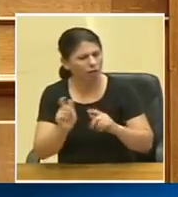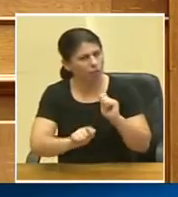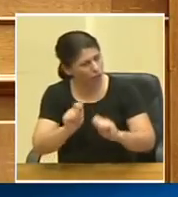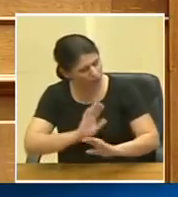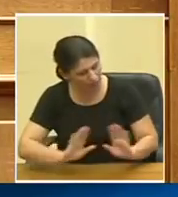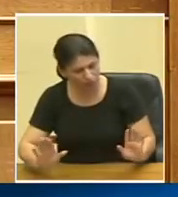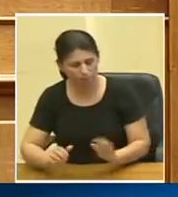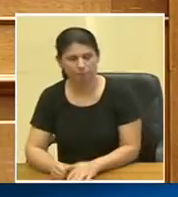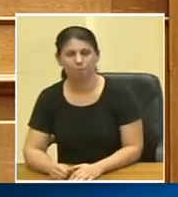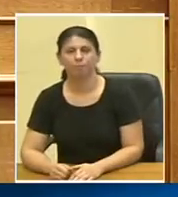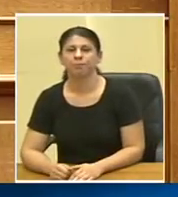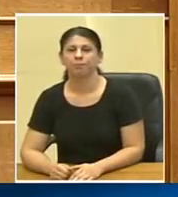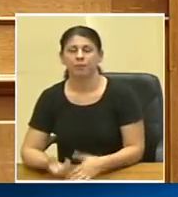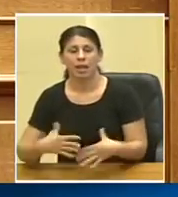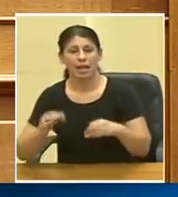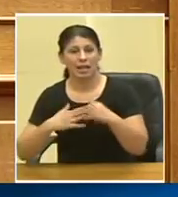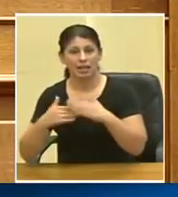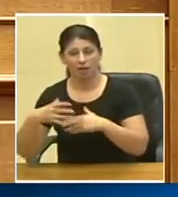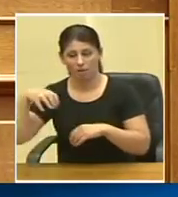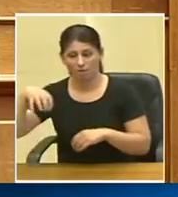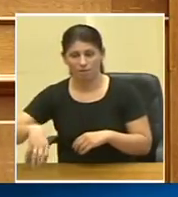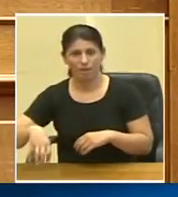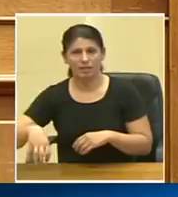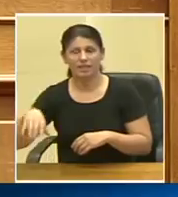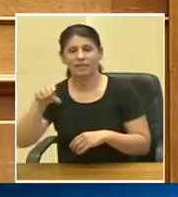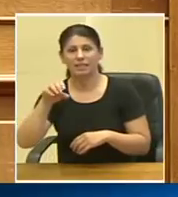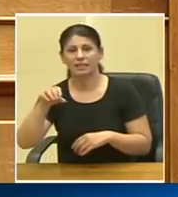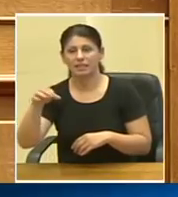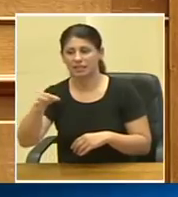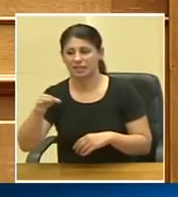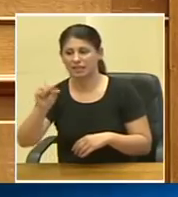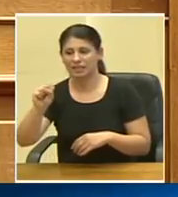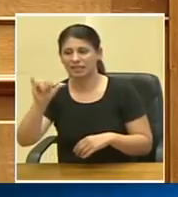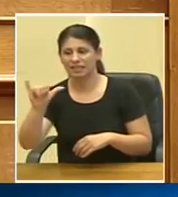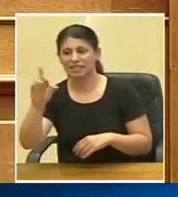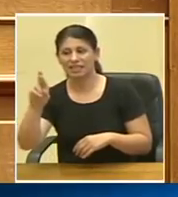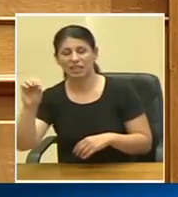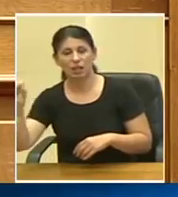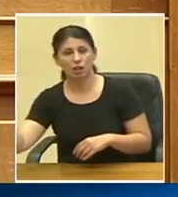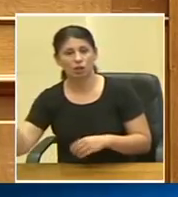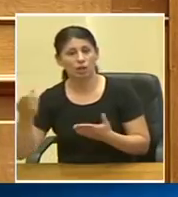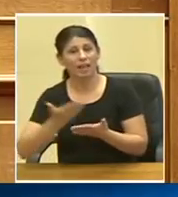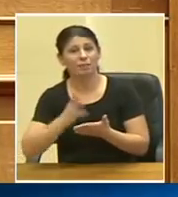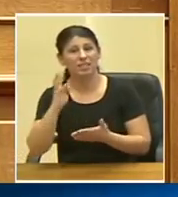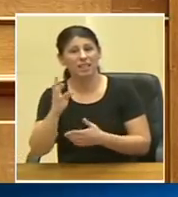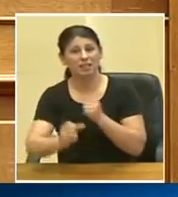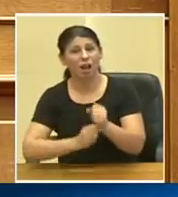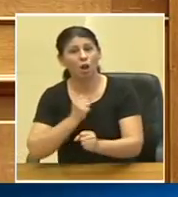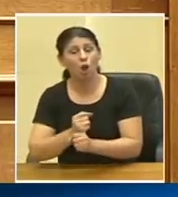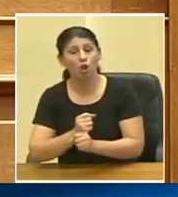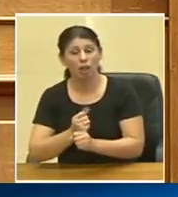συνδυασμό με την ίδρυση της Βάσης Αροδιακομιδών στη Σύρο, έτοιμα των κυκλαδιτών για πάνω από 40 χρόνια, σε